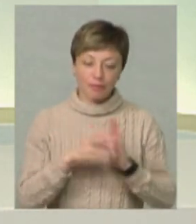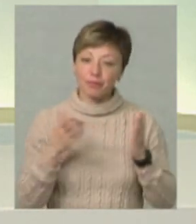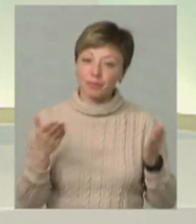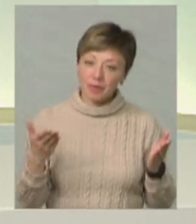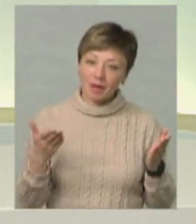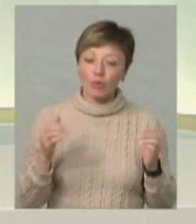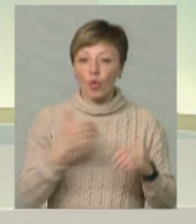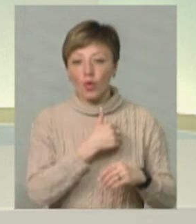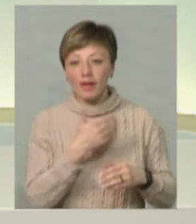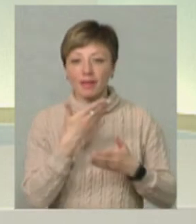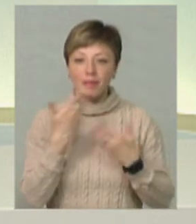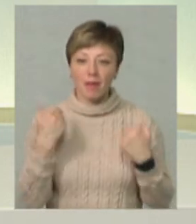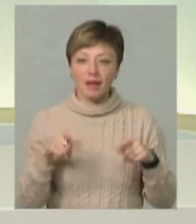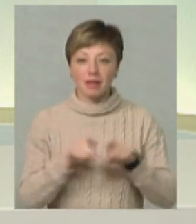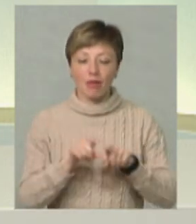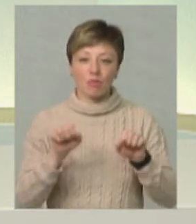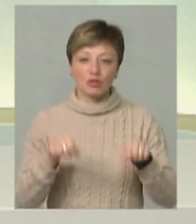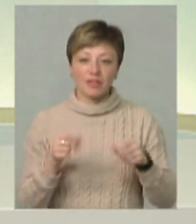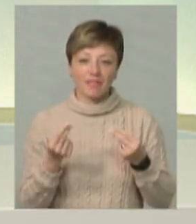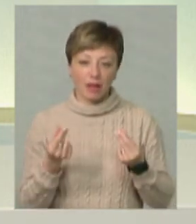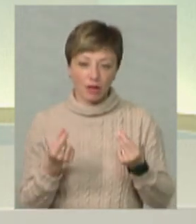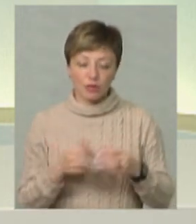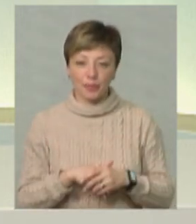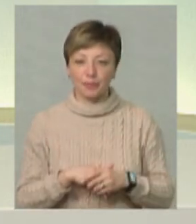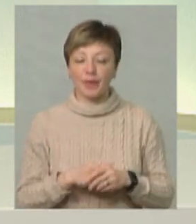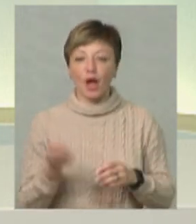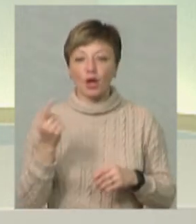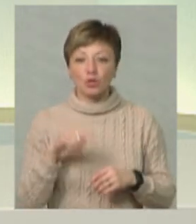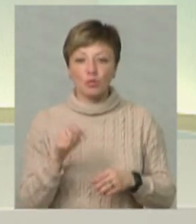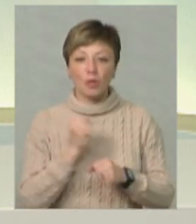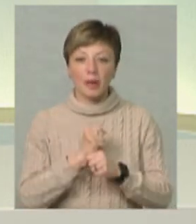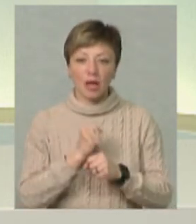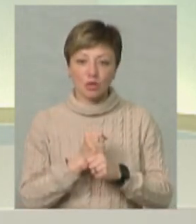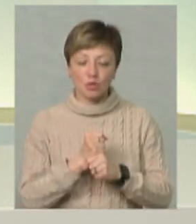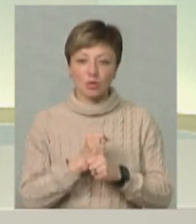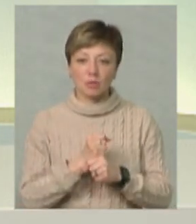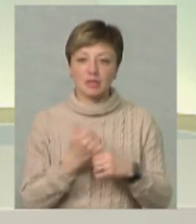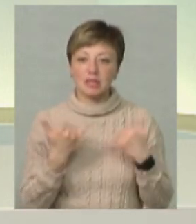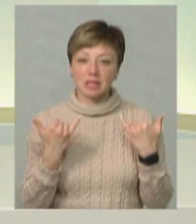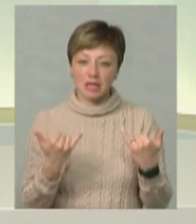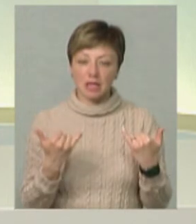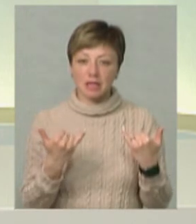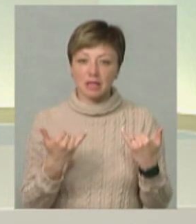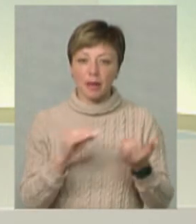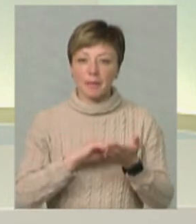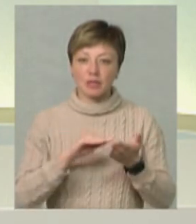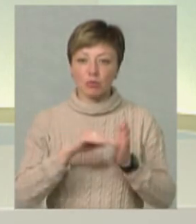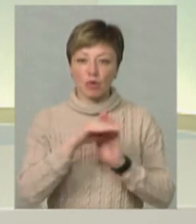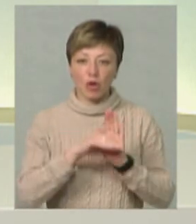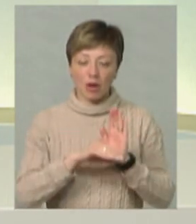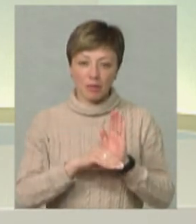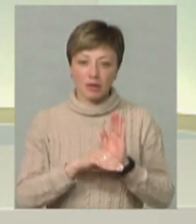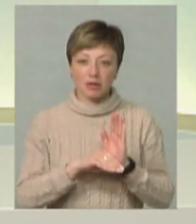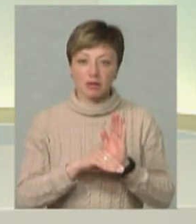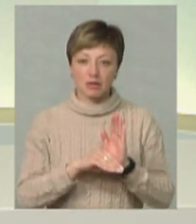Може, ти б хотів, але немає стільки можливостей фінансових. Тому ми працюємо, зараз пишемо такі програми і інші,